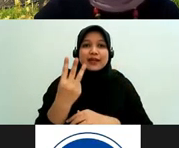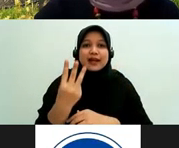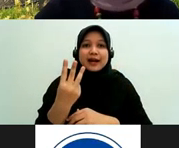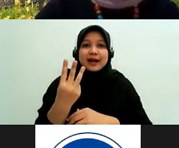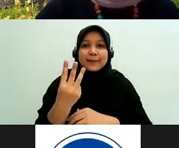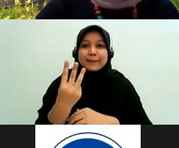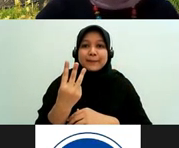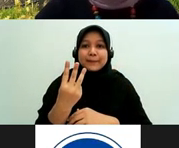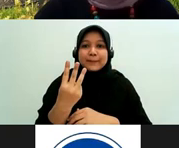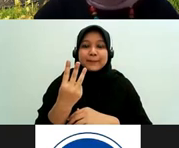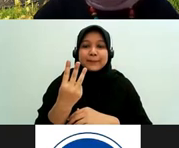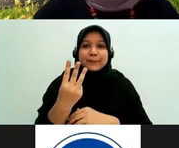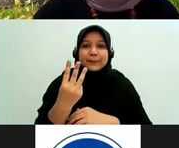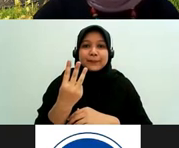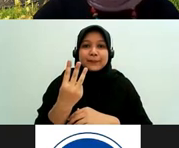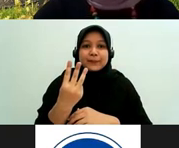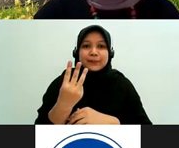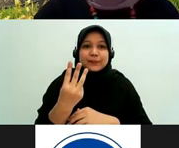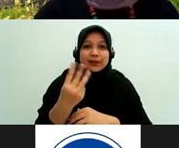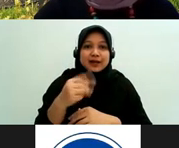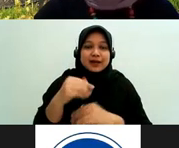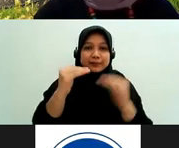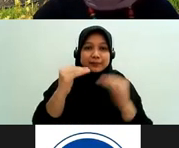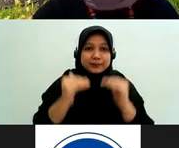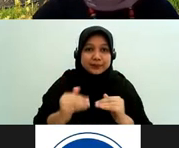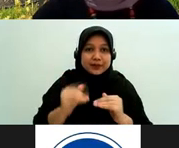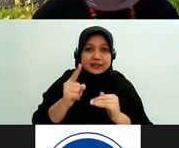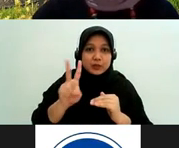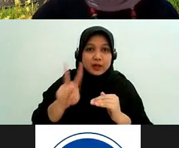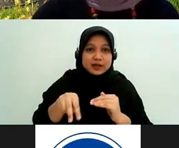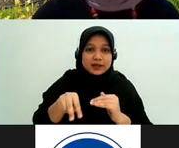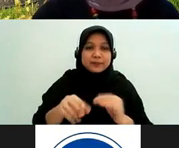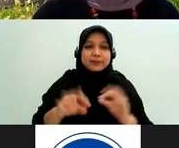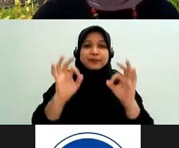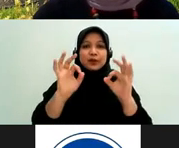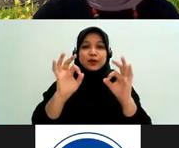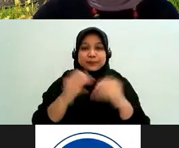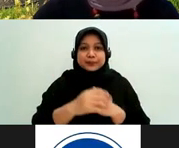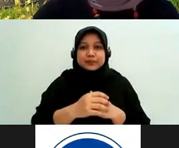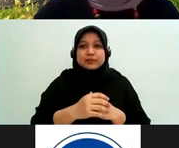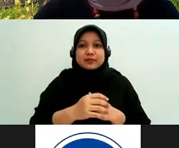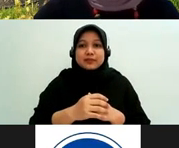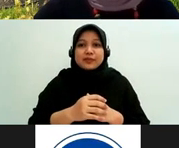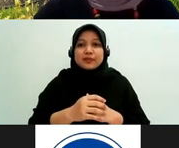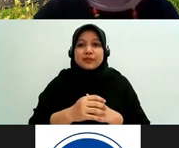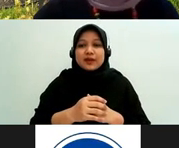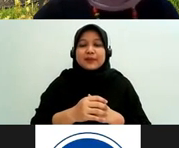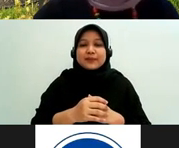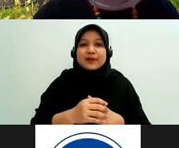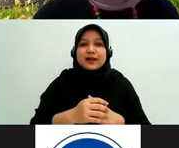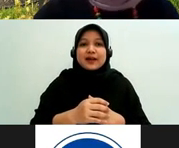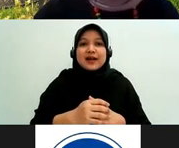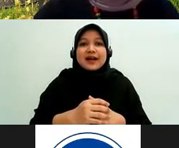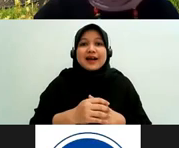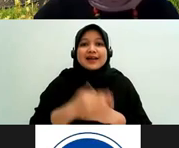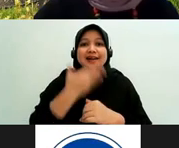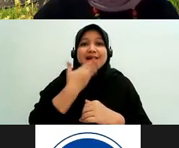Mas nah ini dia kayaknya Alhamdulillahnya kita sehati ya cukup sepemahaman ya